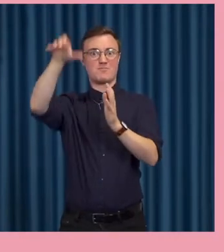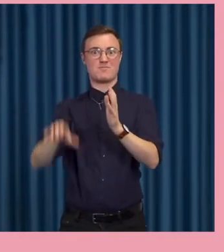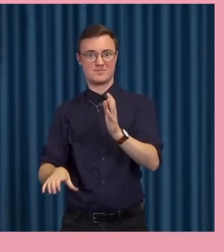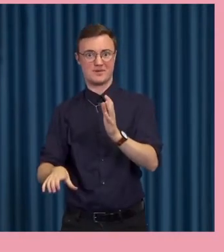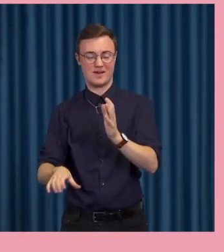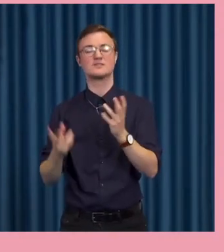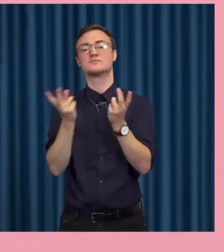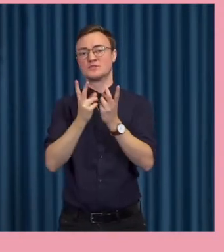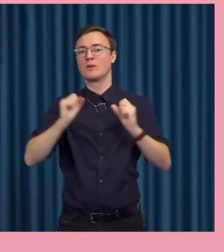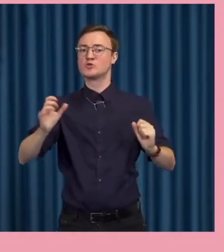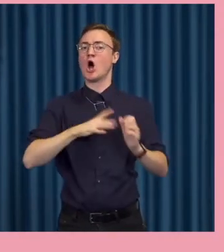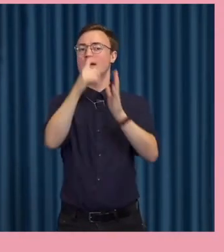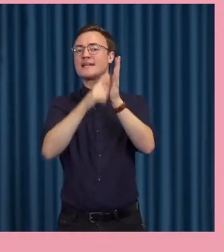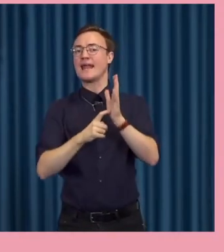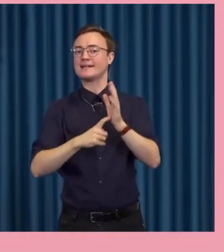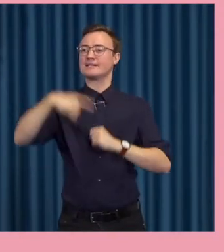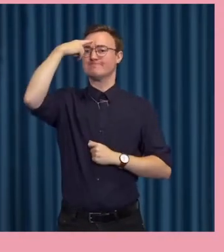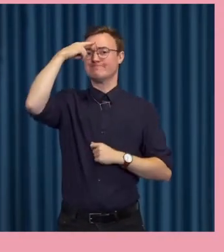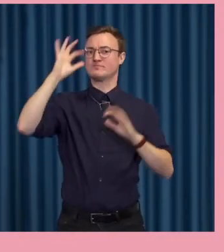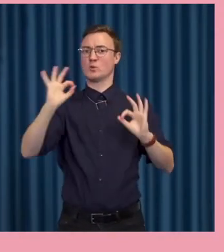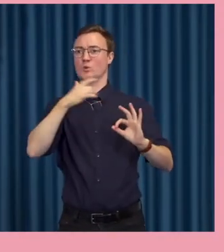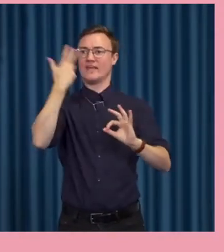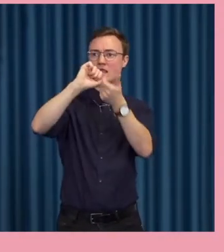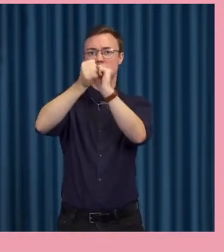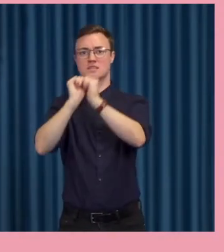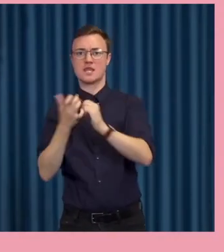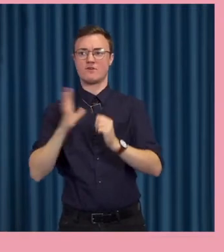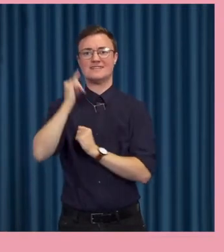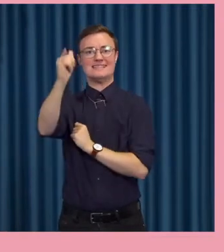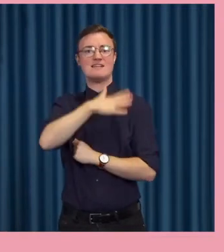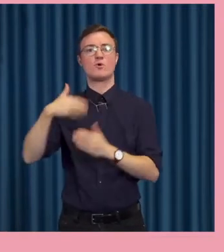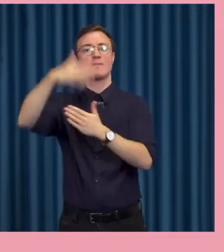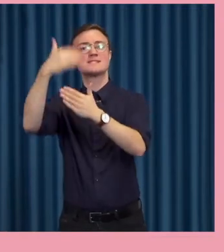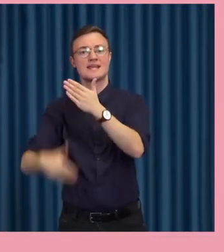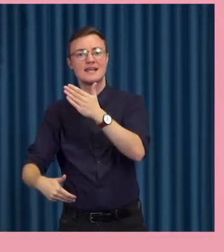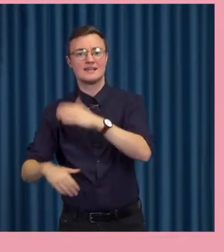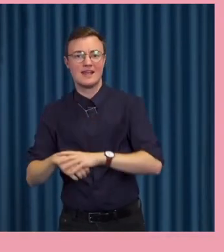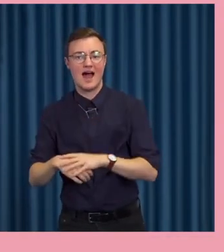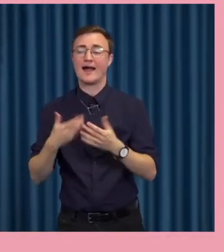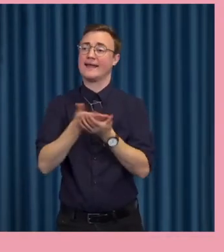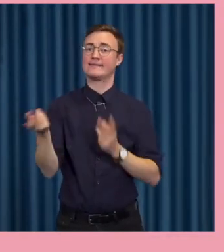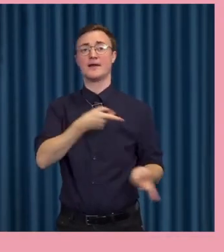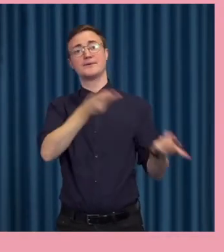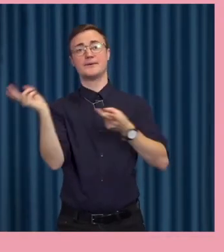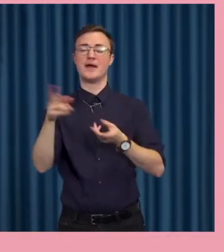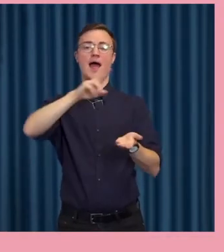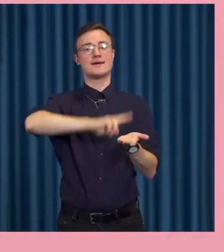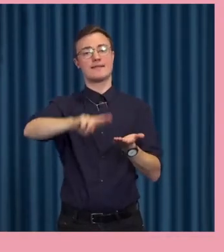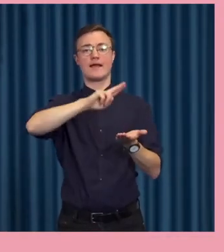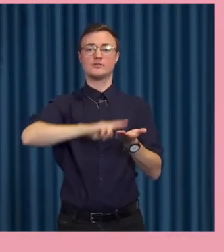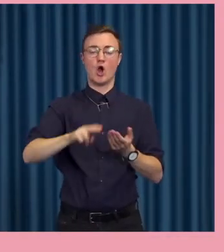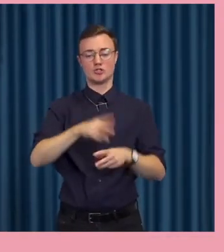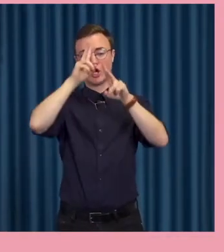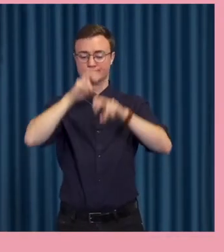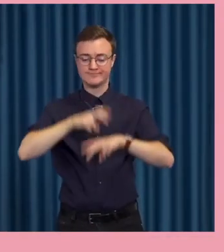innehållsmodifiering eller innehålls liksom granskning än traditionellt redaktöriellt